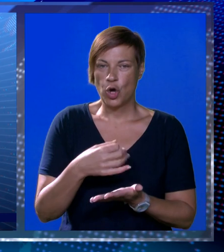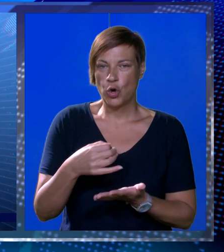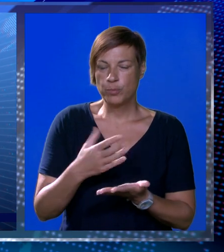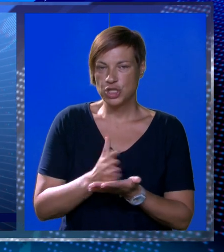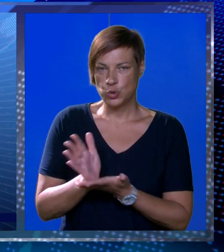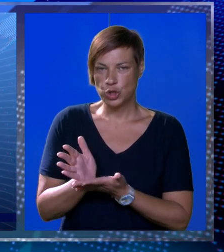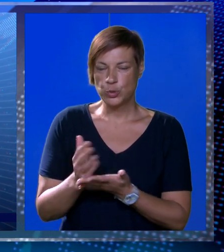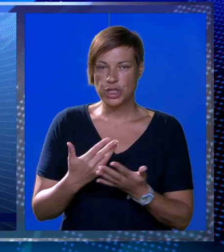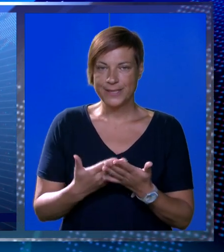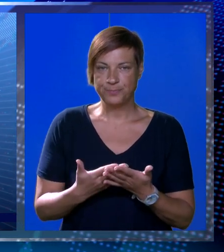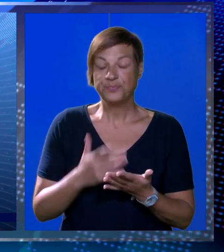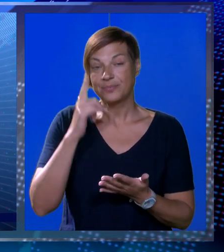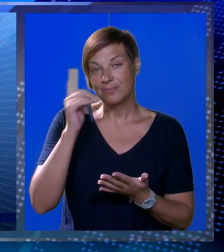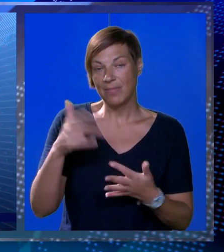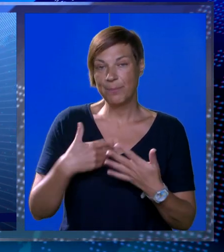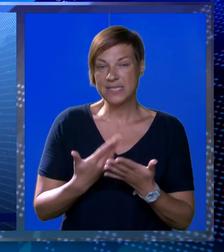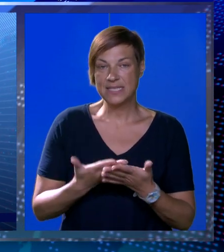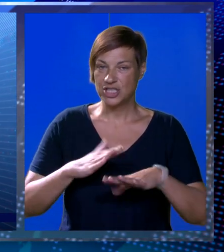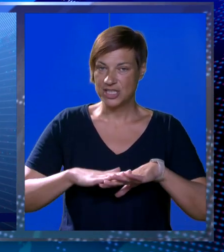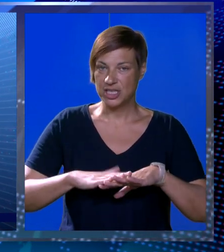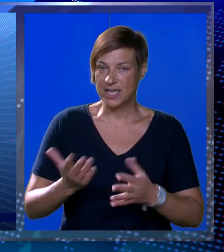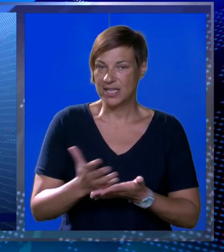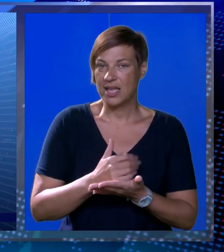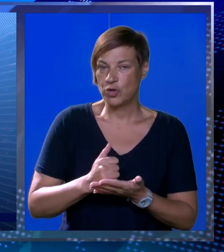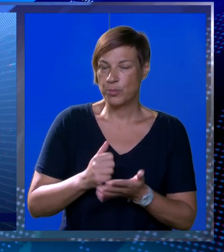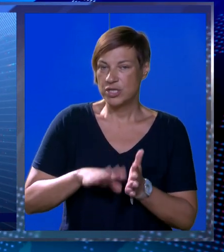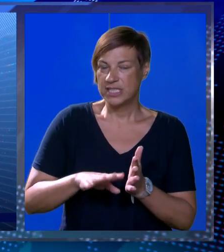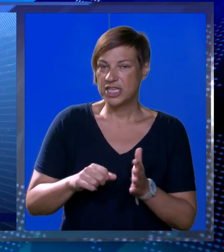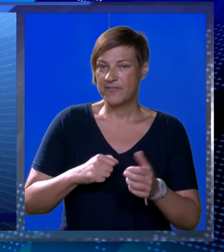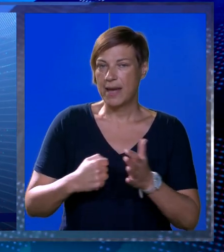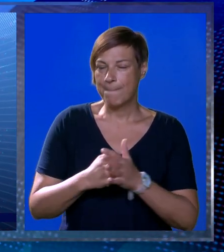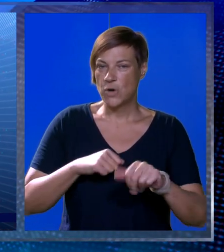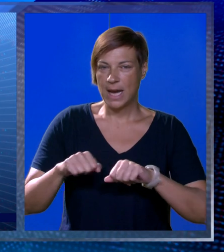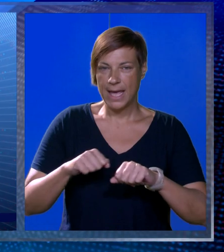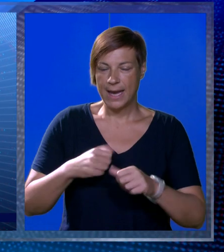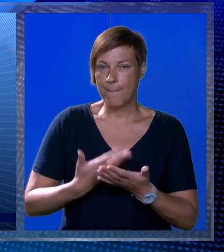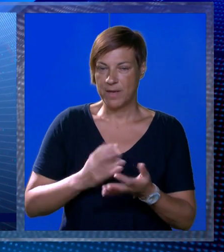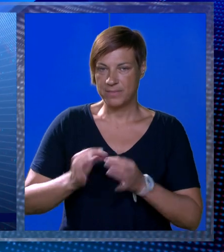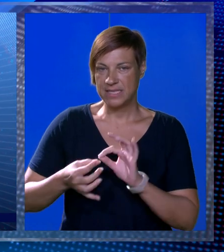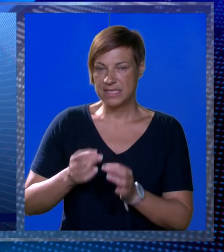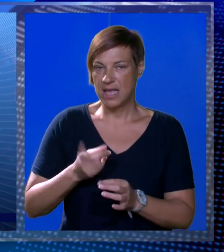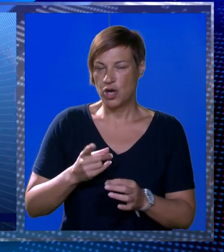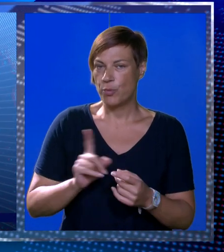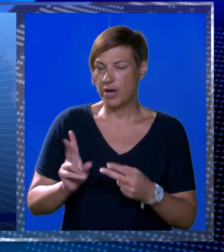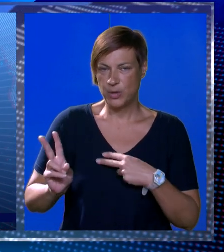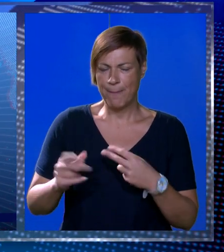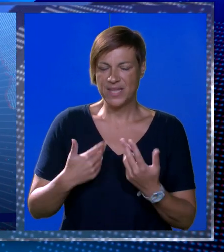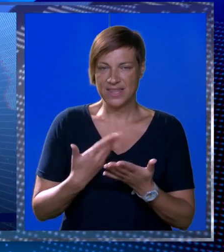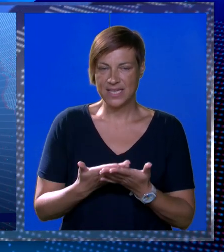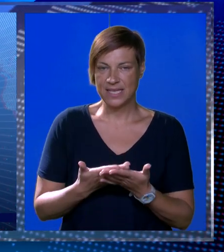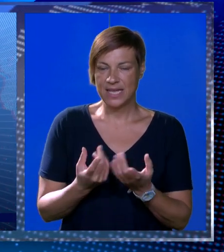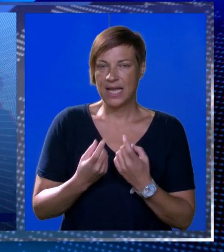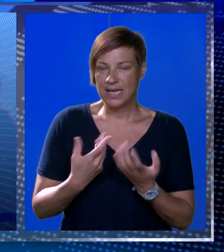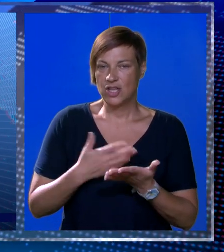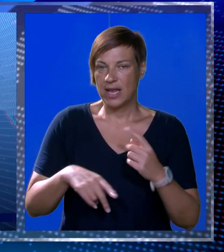kao općinu slučaj i misleći da će na taj način postići neke jeftine političke pojene pa onda mi stalno moramo nešto dementirati